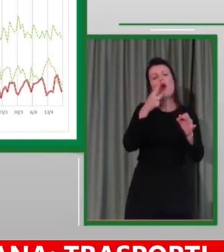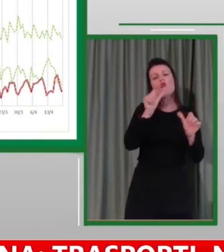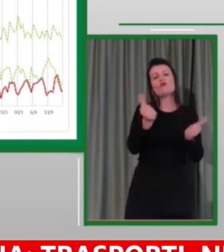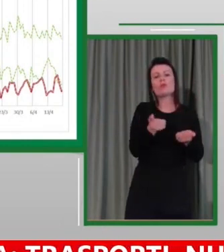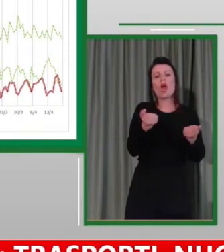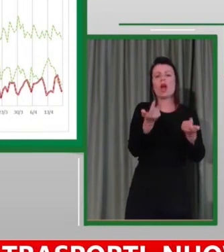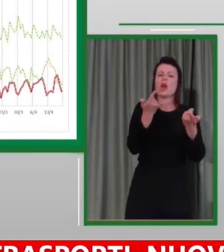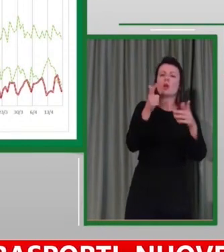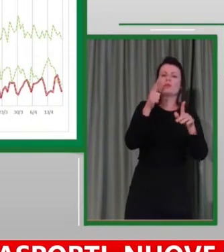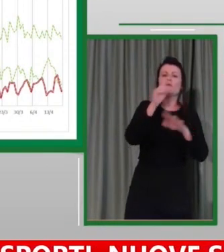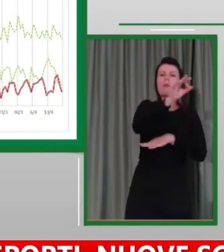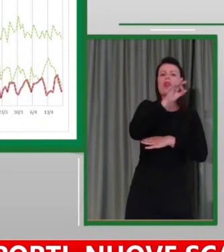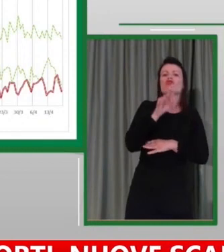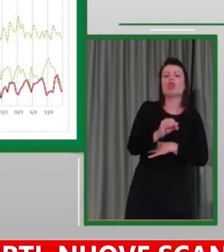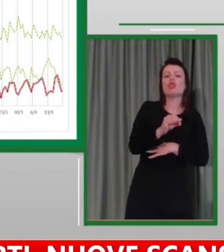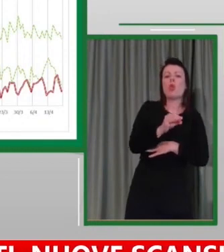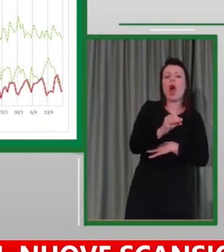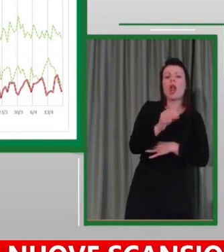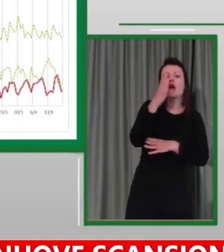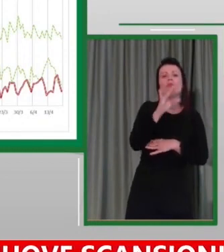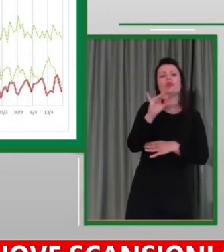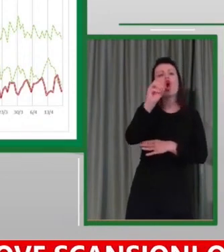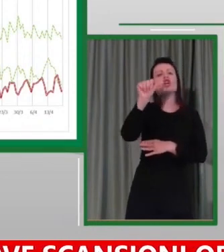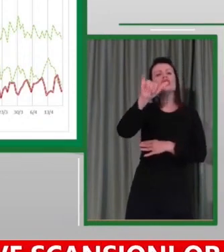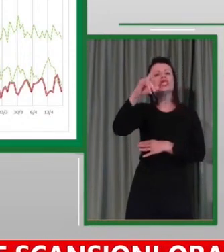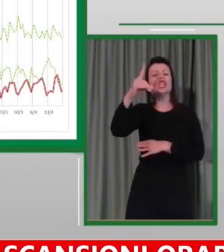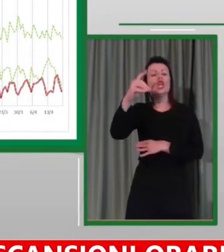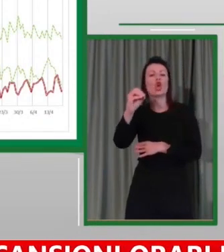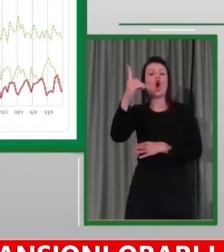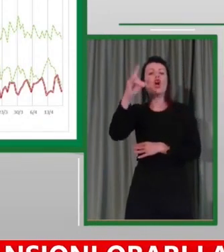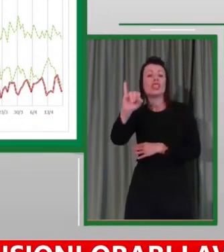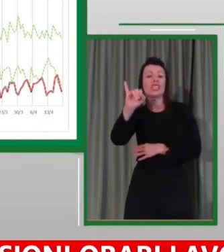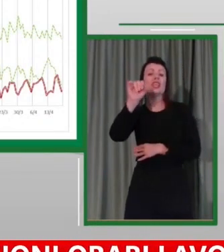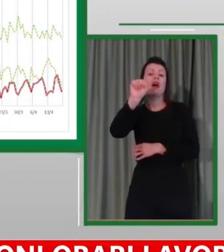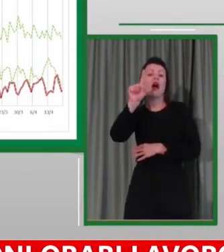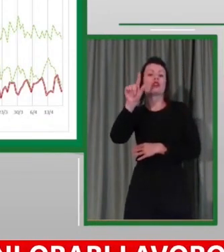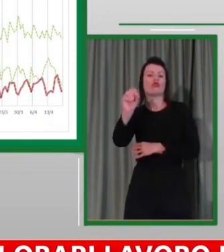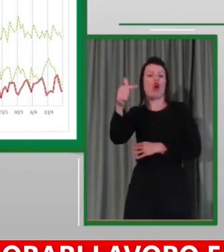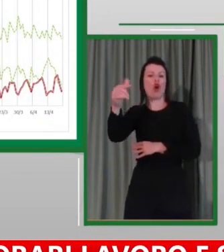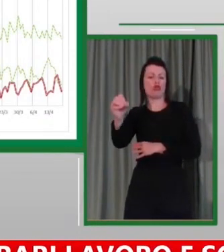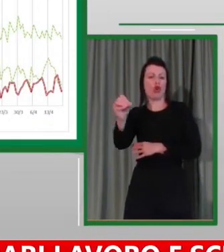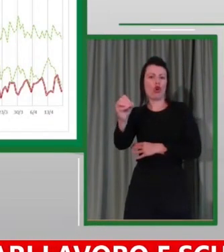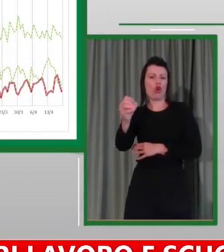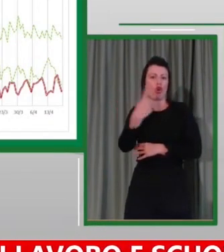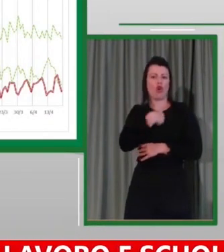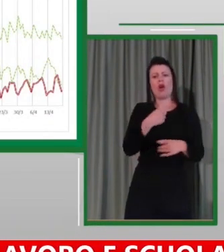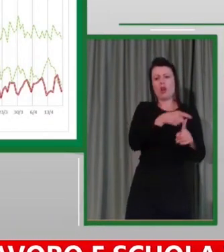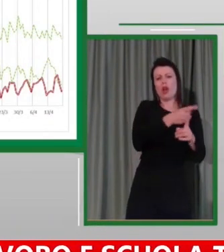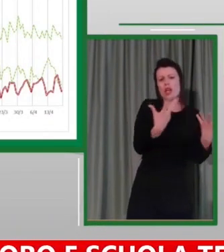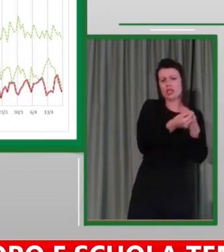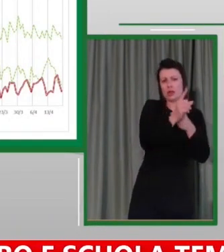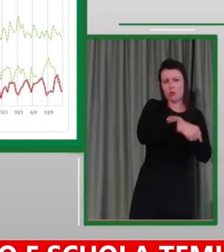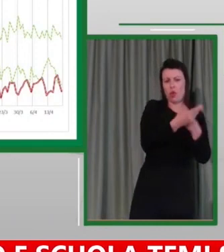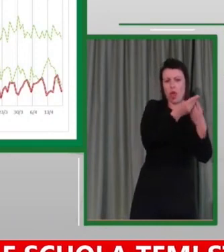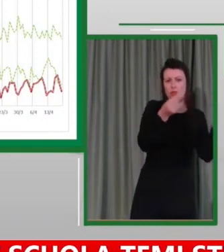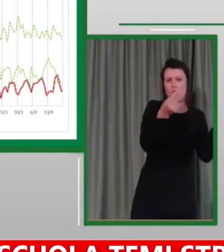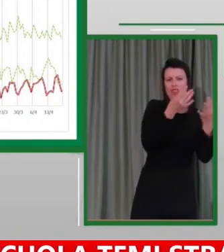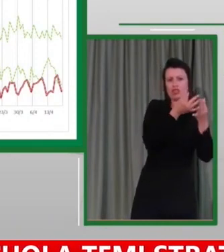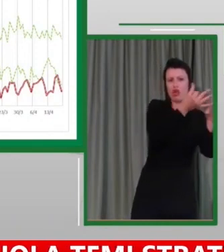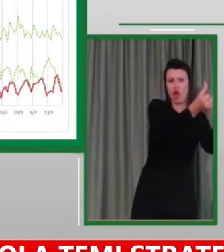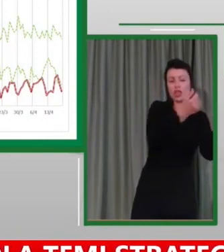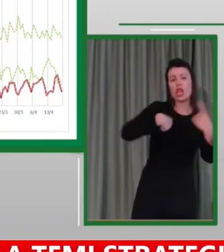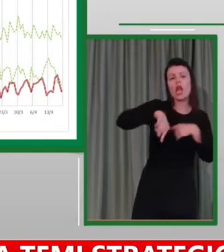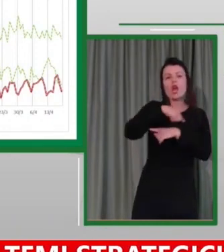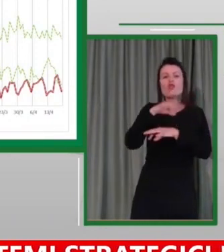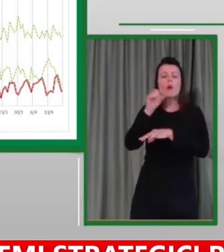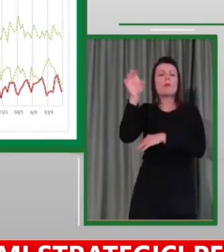odoto che è l'altro inquinante oltre alle polveri sottili per cui siamo in procedura di infrazione con l'Unione Europea e quindi che dobbiamo